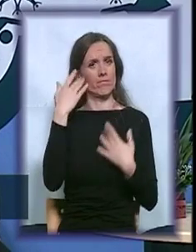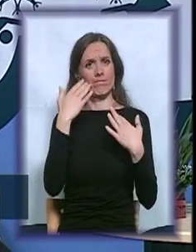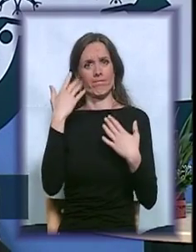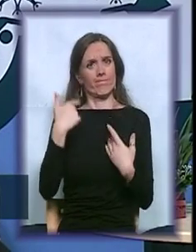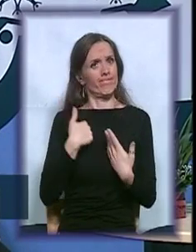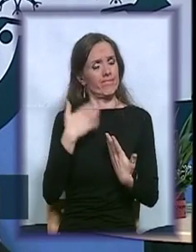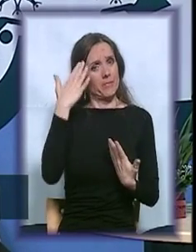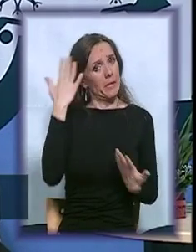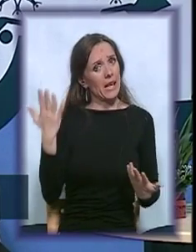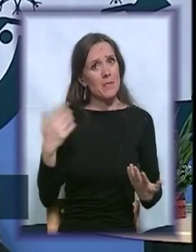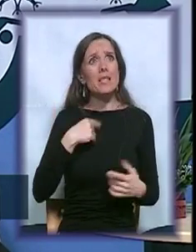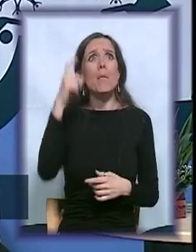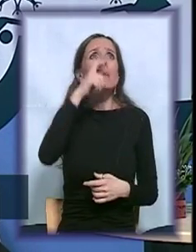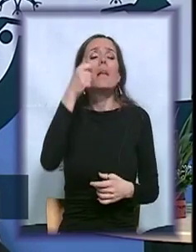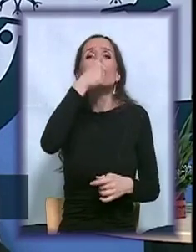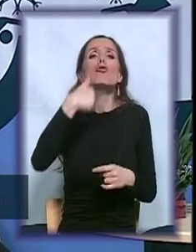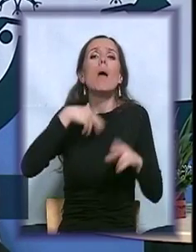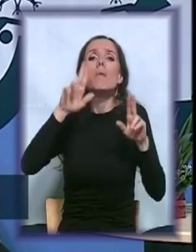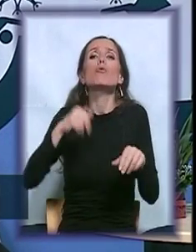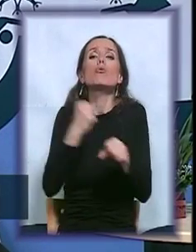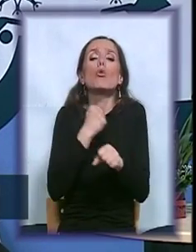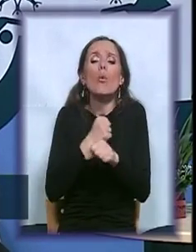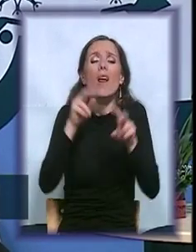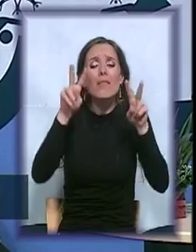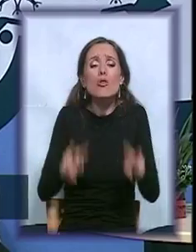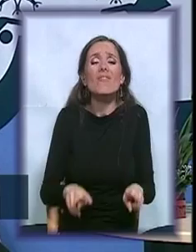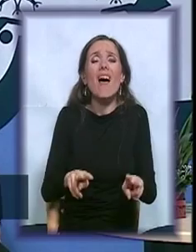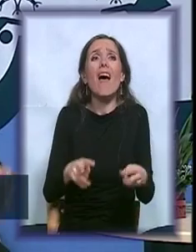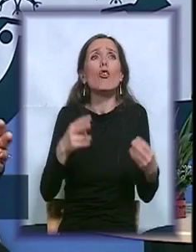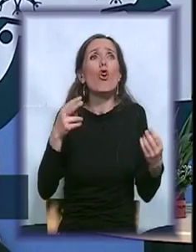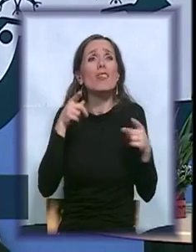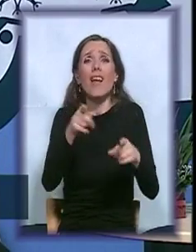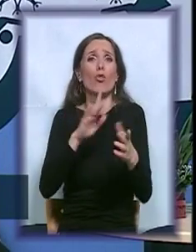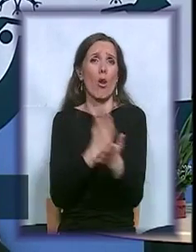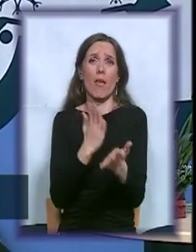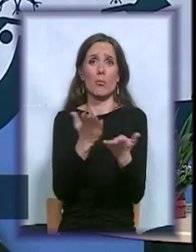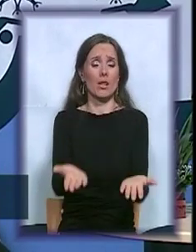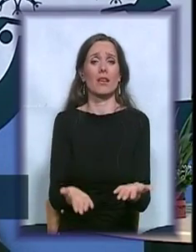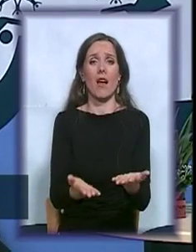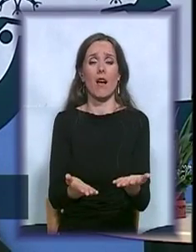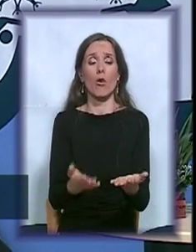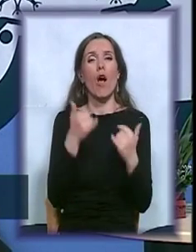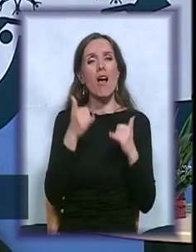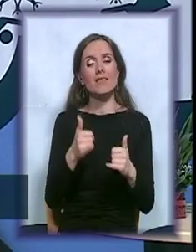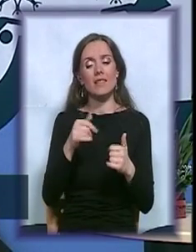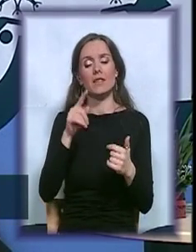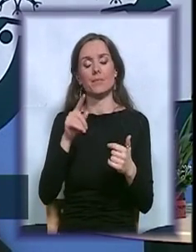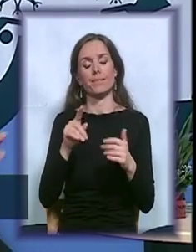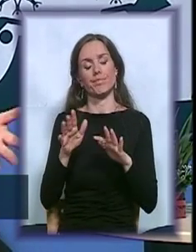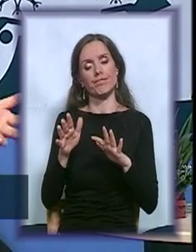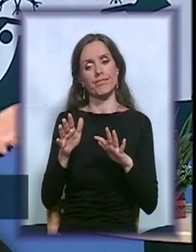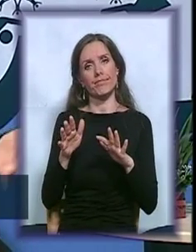stvarno možemo da uradimo dalje da se tako nešto ne desi. Ali da sada malo i iz onog dela kažemo dobro,